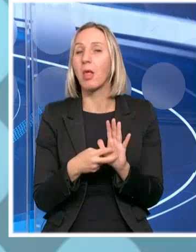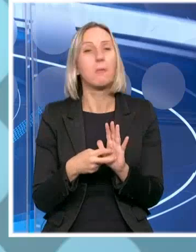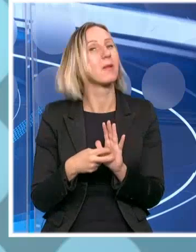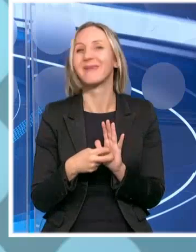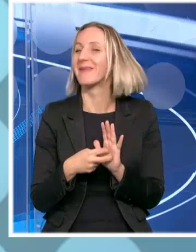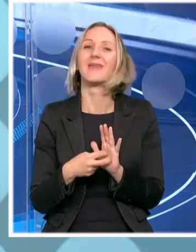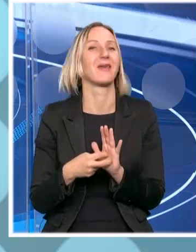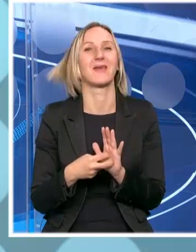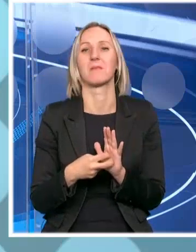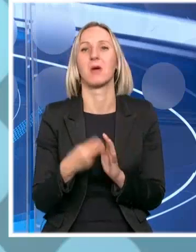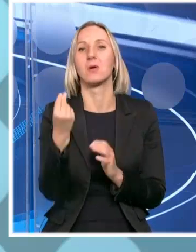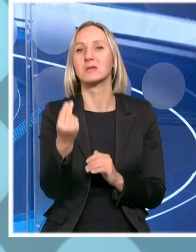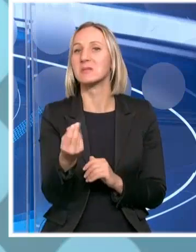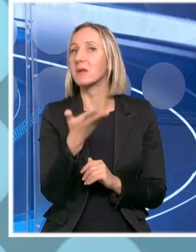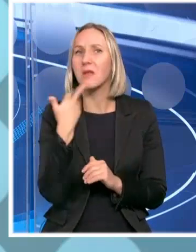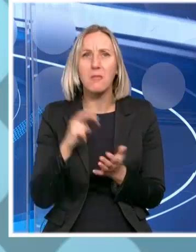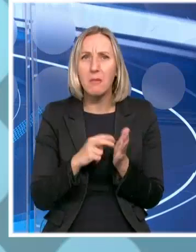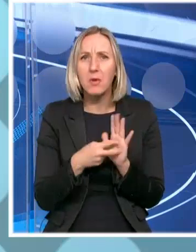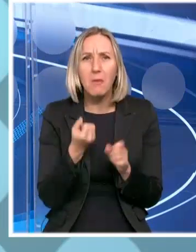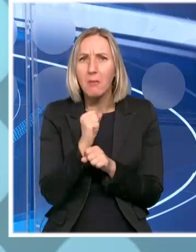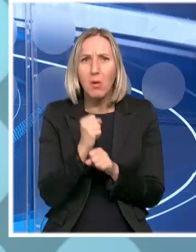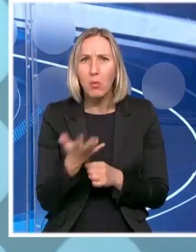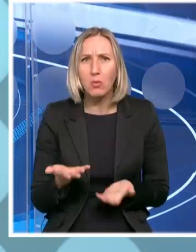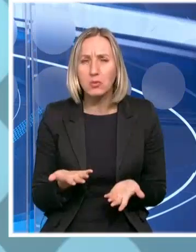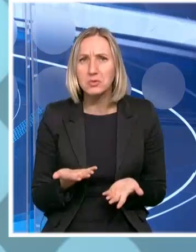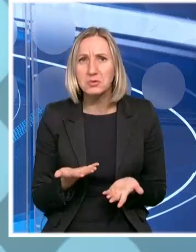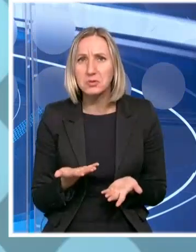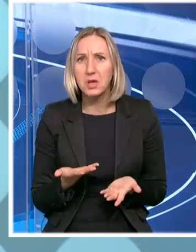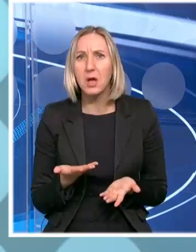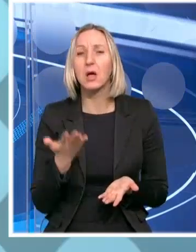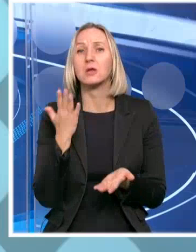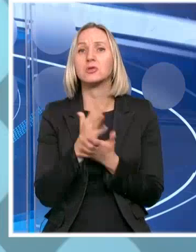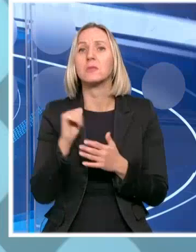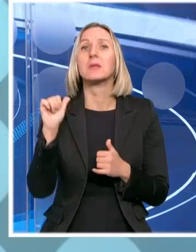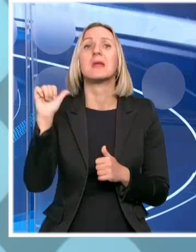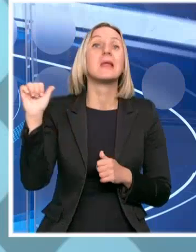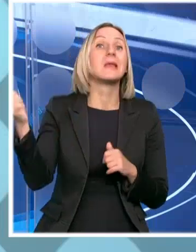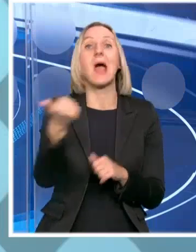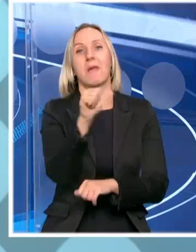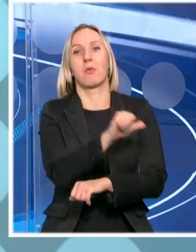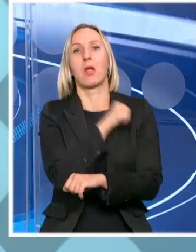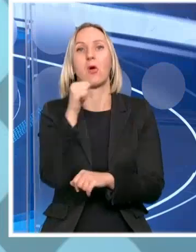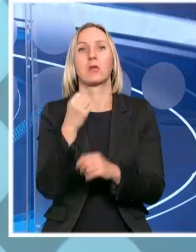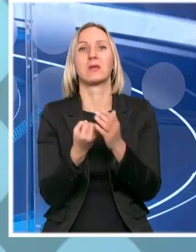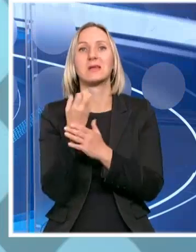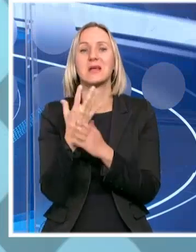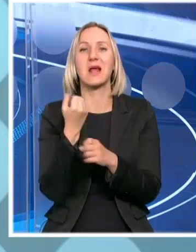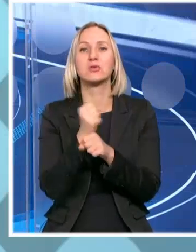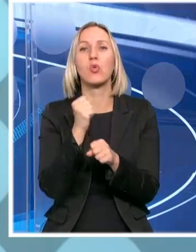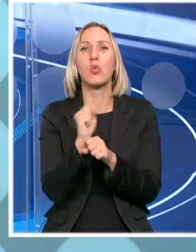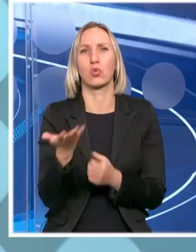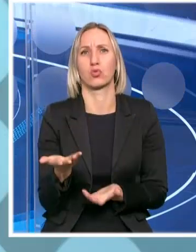neće biti problema sa kukuruzom, nego će biti jedan od najboljih godina, u zadnjih deset godina sa prinosom kukuruza. Mi ćemo imati